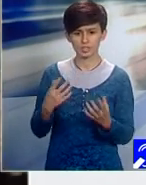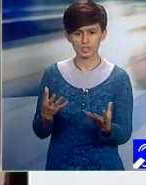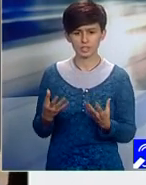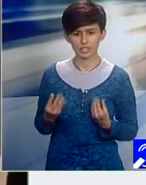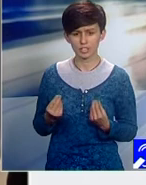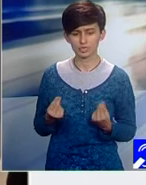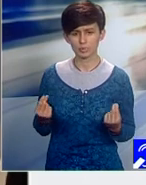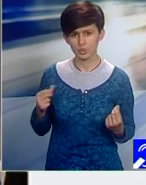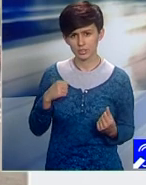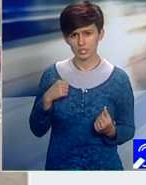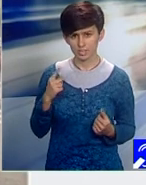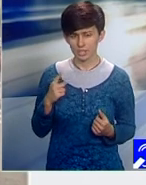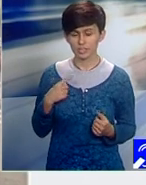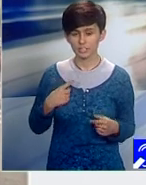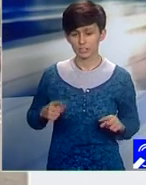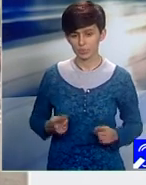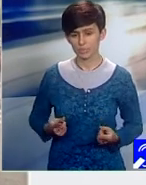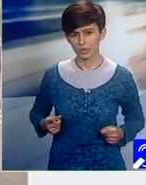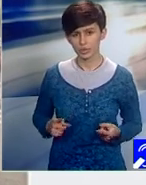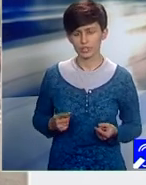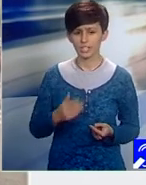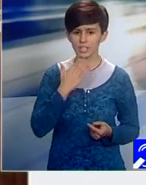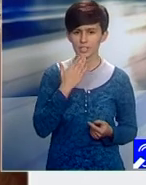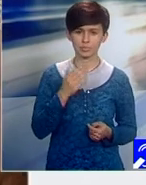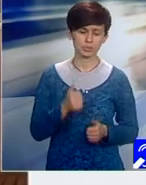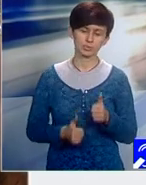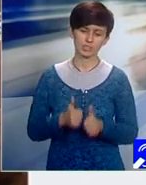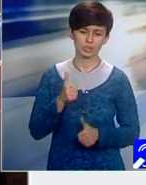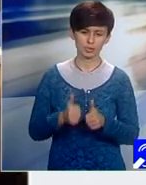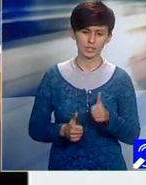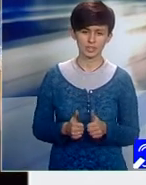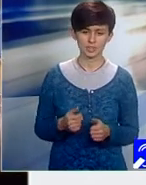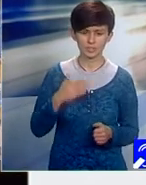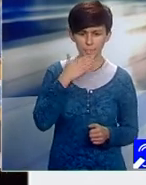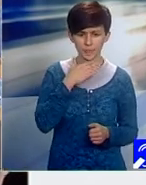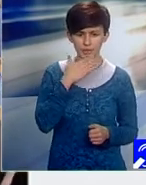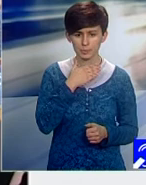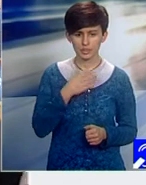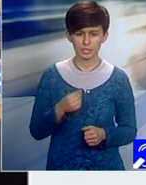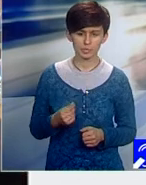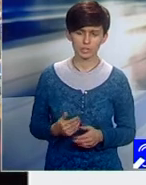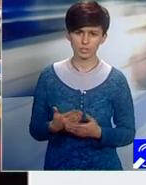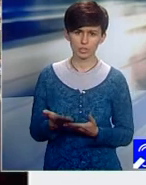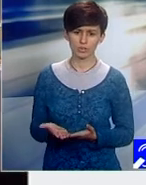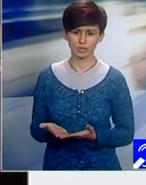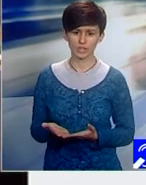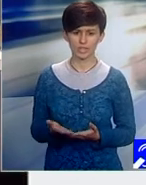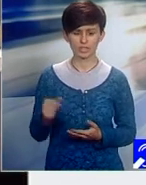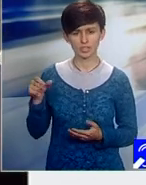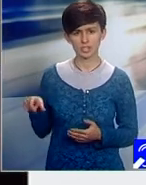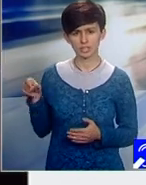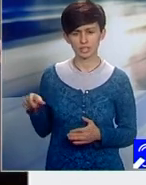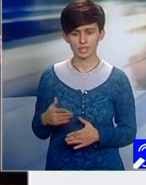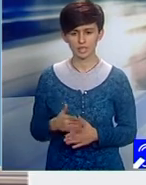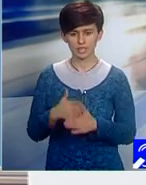există și o provocare tocmai datorită competiției și a premiilor puse în joc de către sponsori